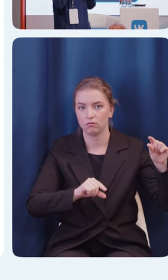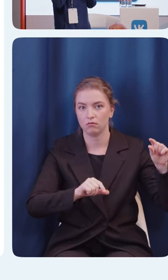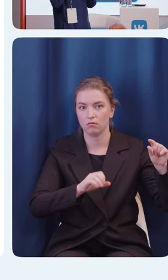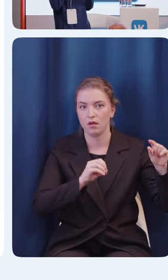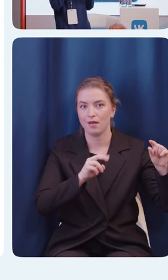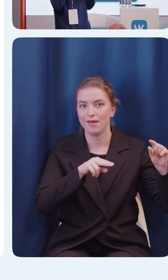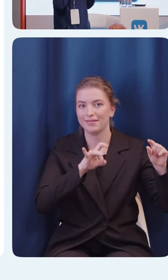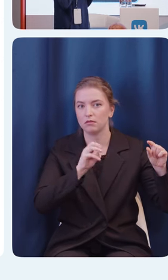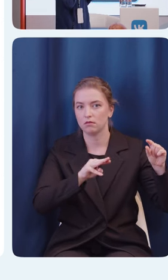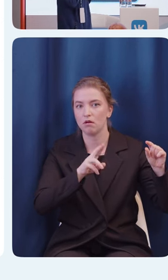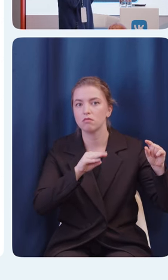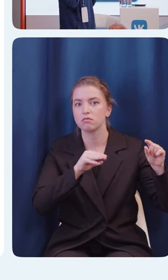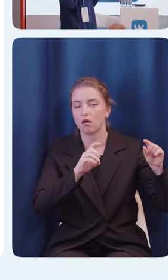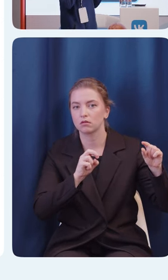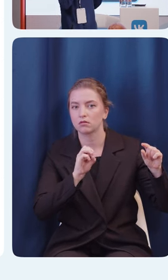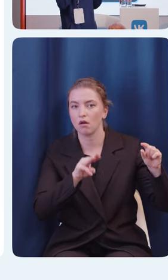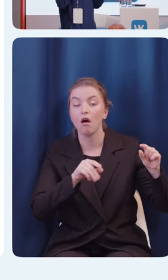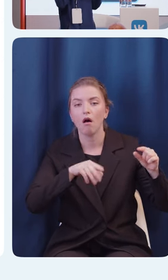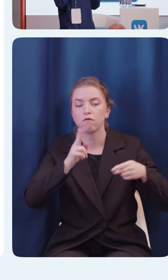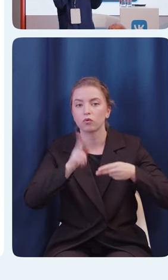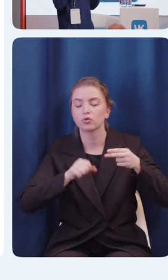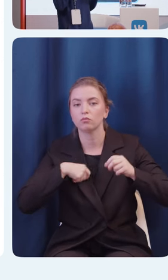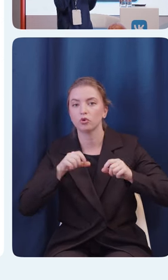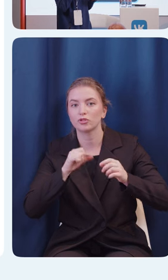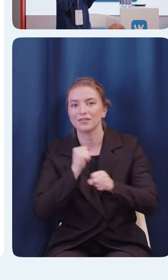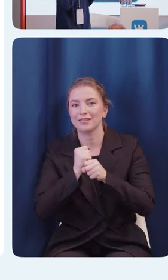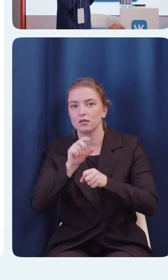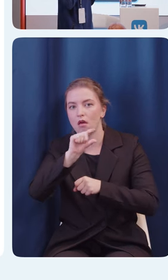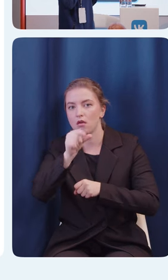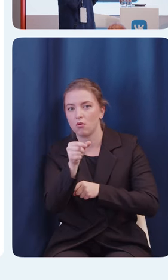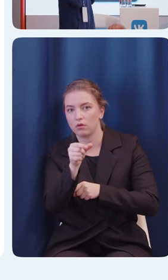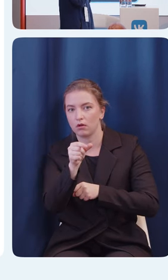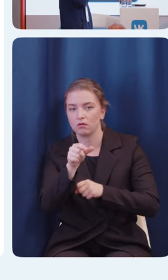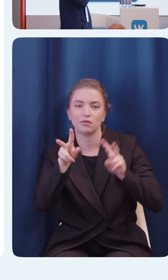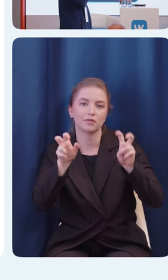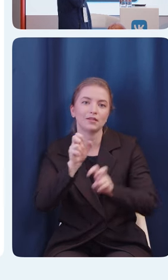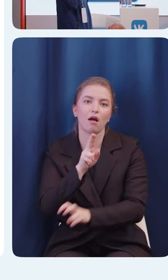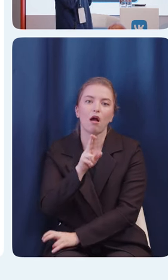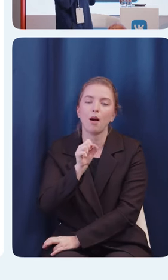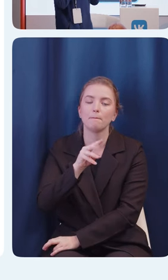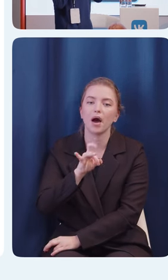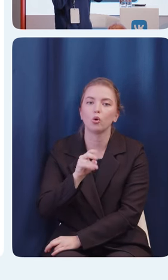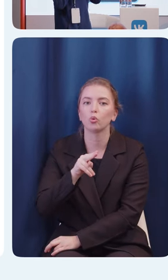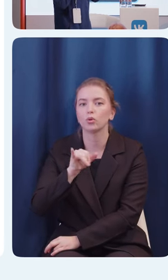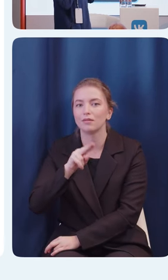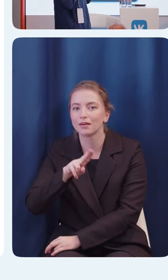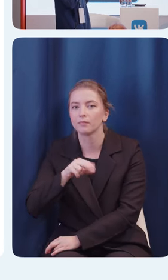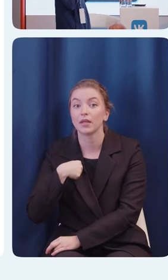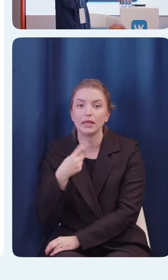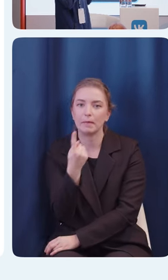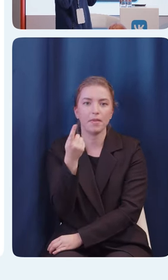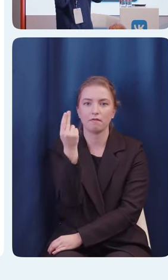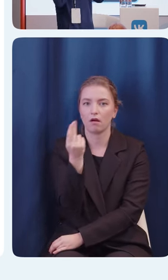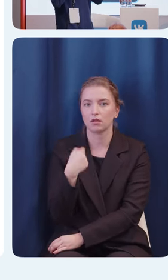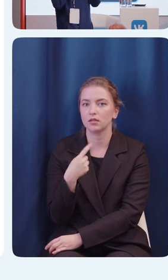добавлять иконку. Она называется compound rowble. И вот на первой картинке показан такой самый